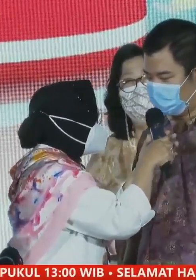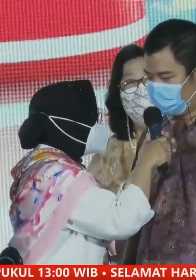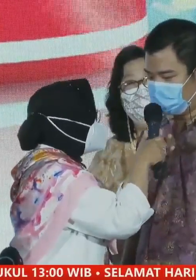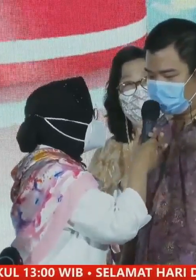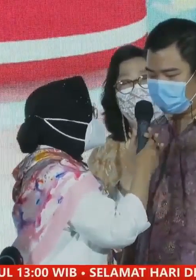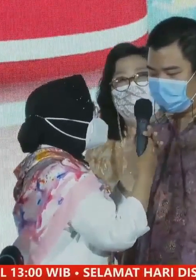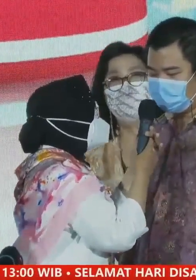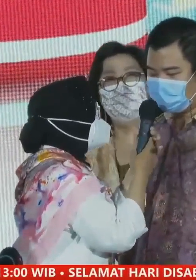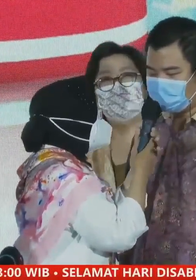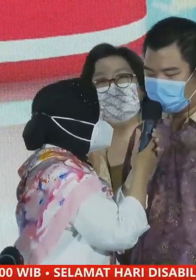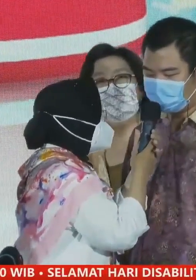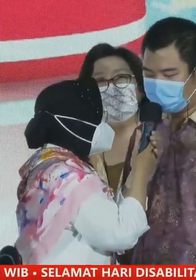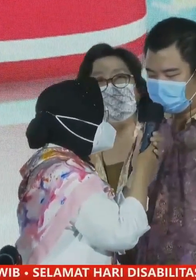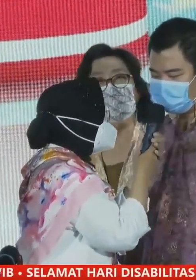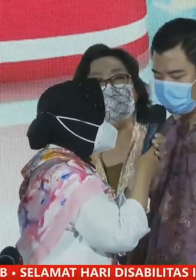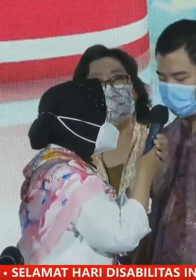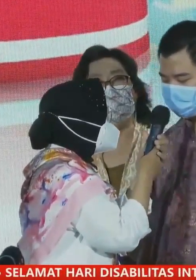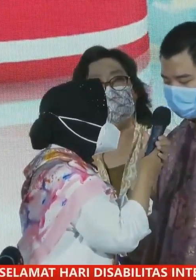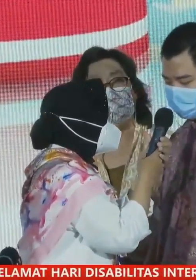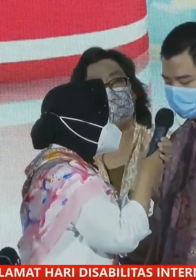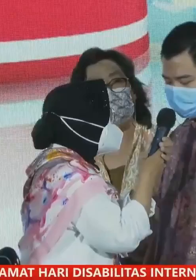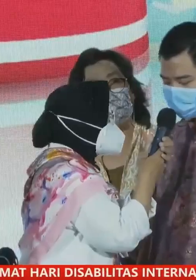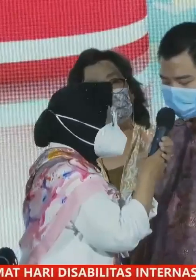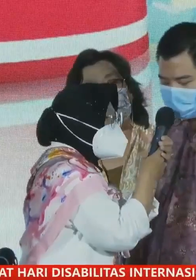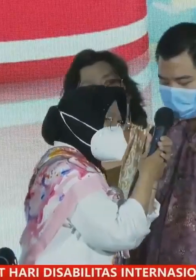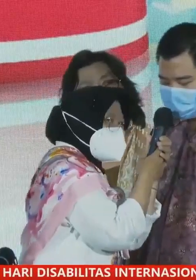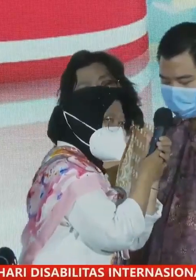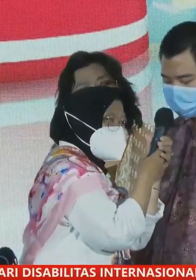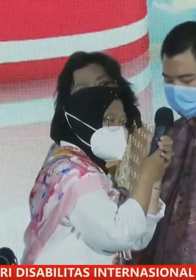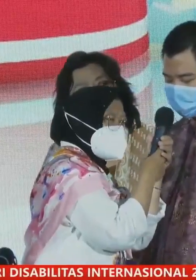Sayang Kamu ngapain Sayang